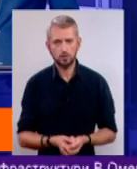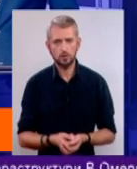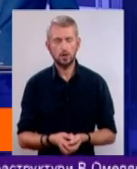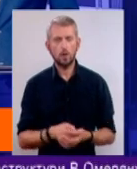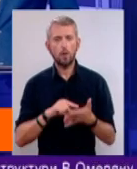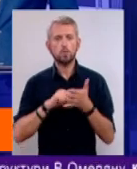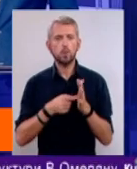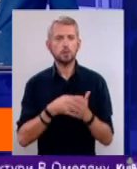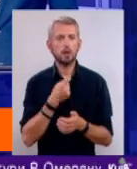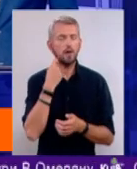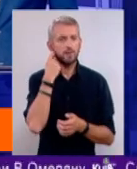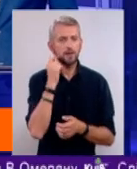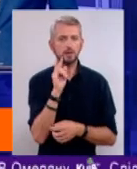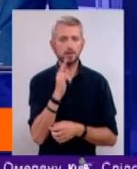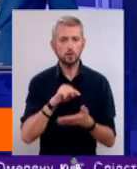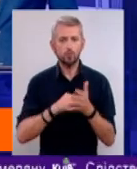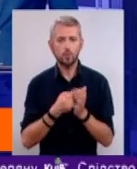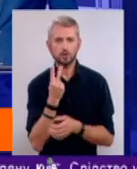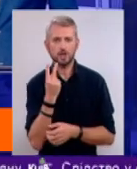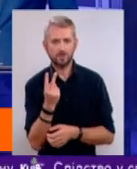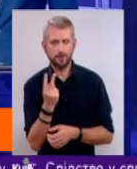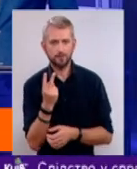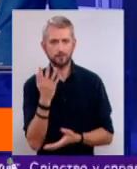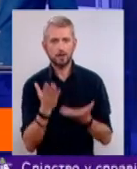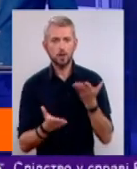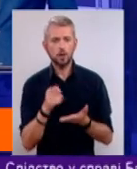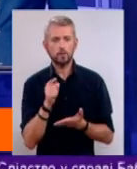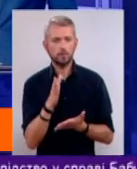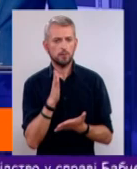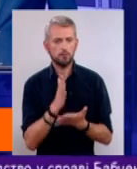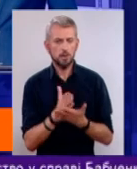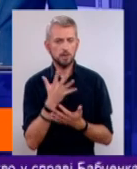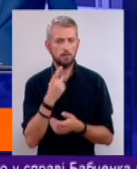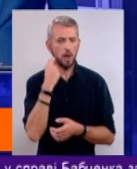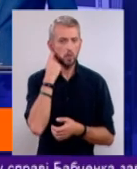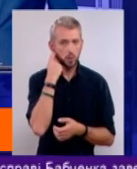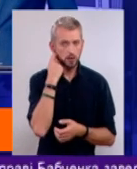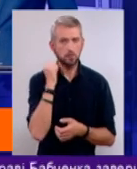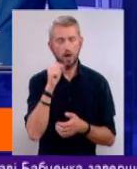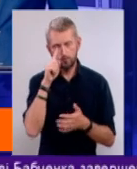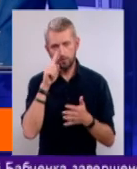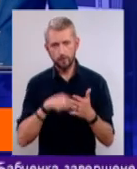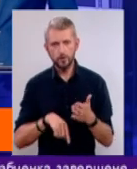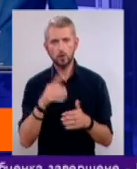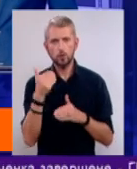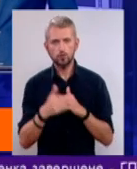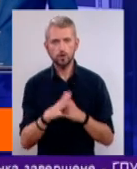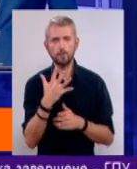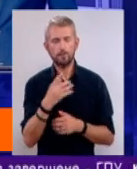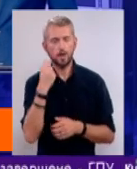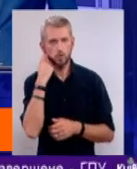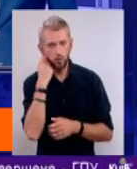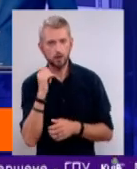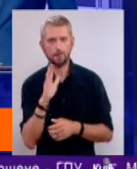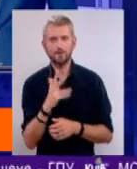Множте вік дитини на два. Якщо ви маєте п'ять років, а, повірте, уже і в п'ять років,